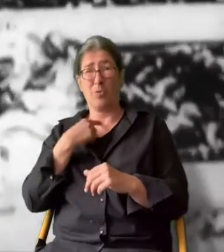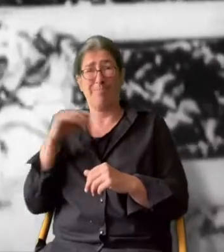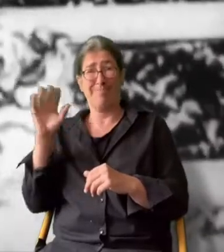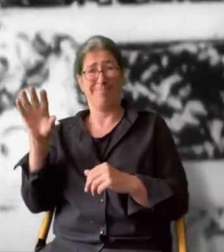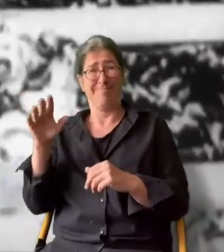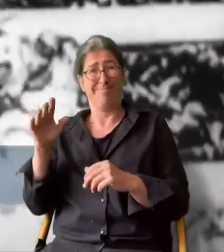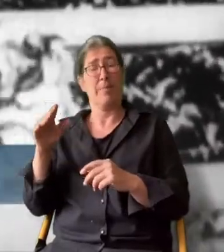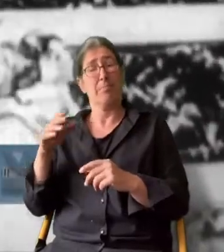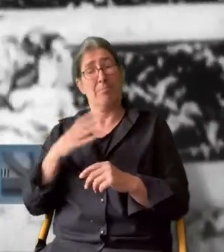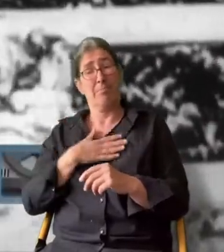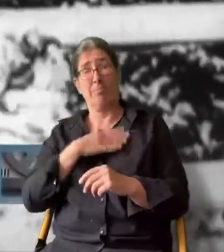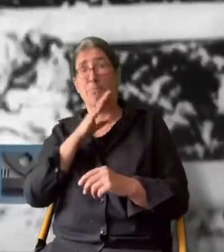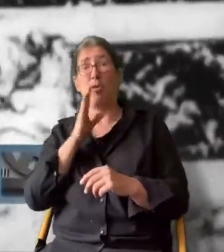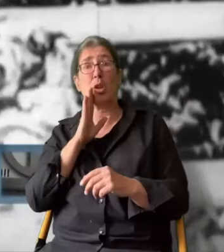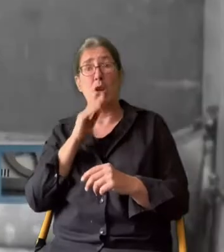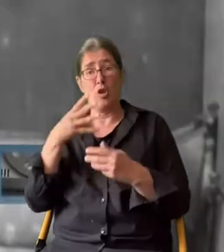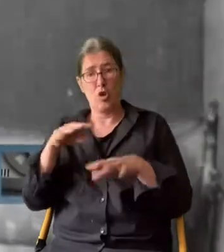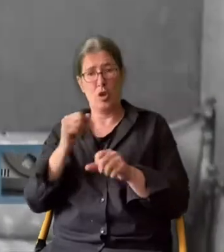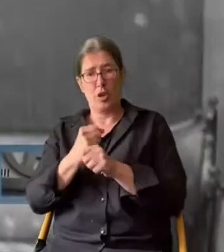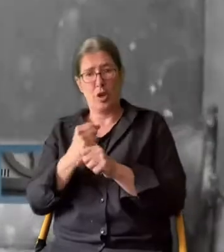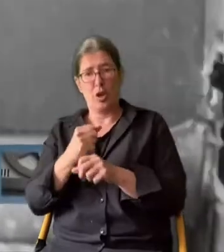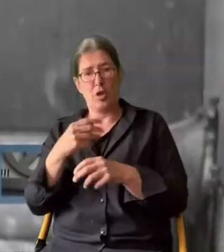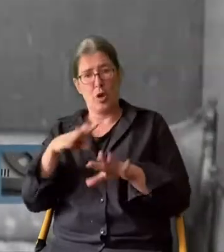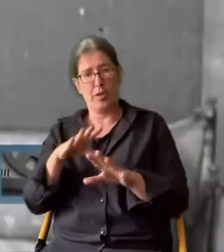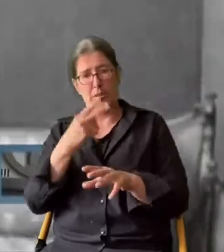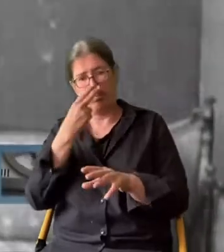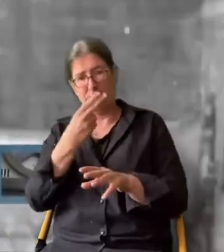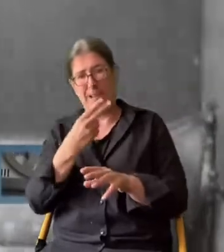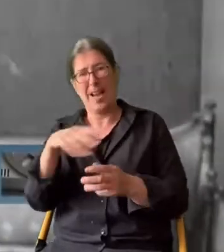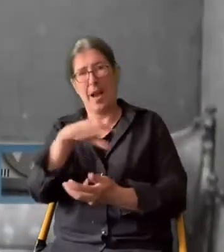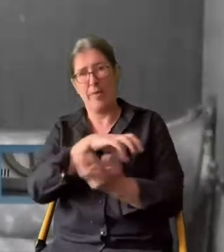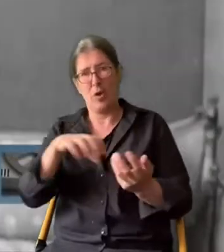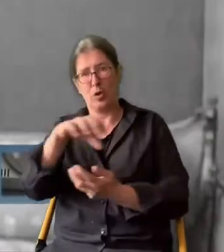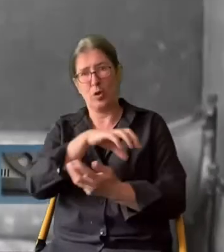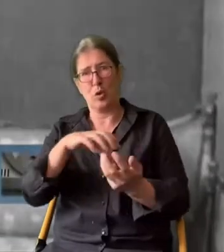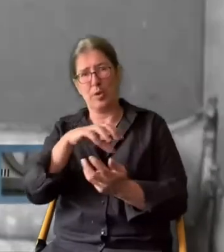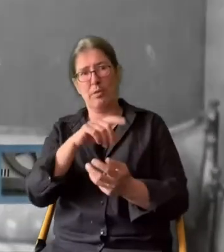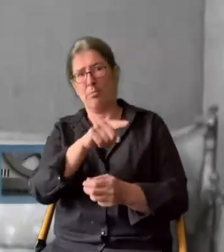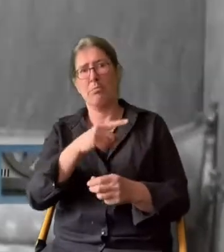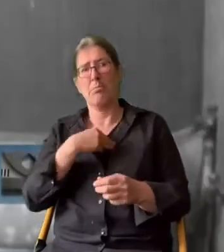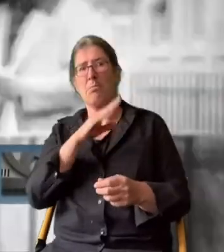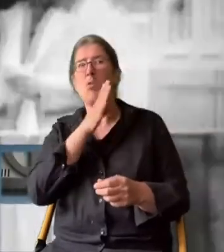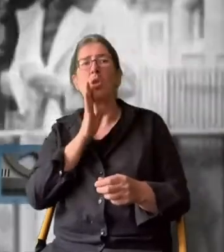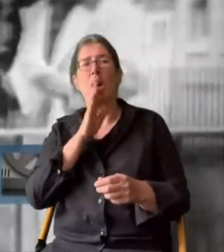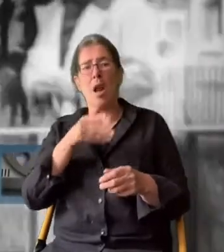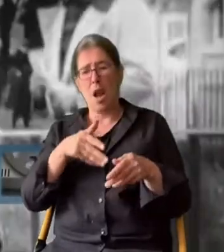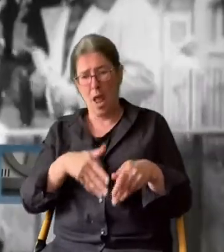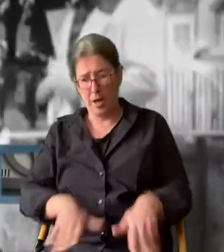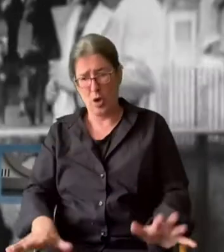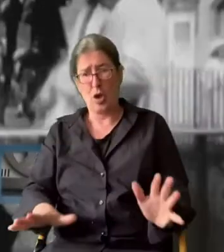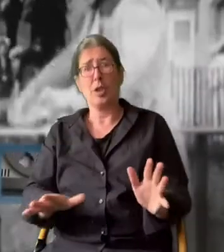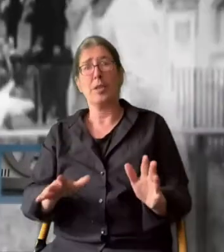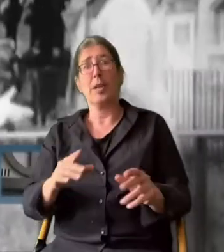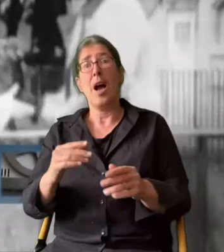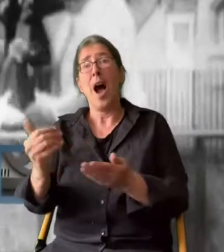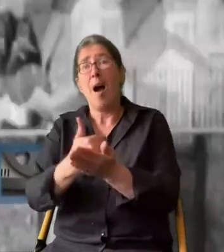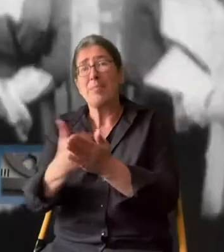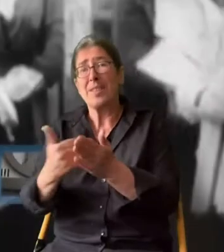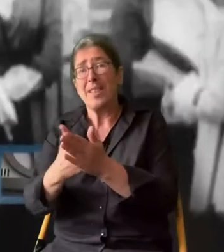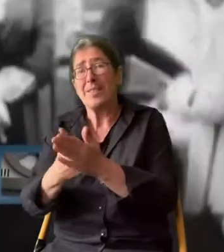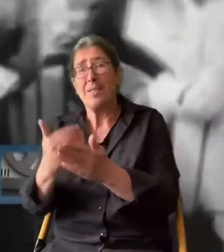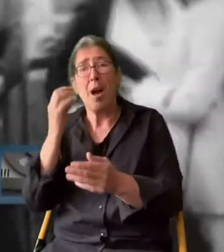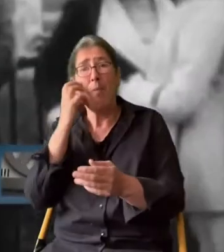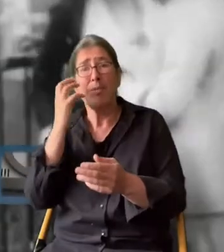Meine Mutter hat 1919, sehe ich noch die Revolution vor mir, da trug die noch den langen Rock zum